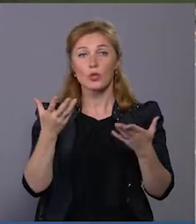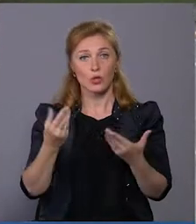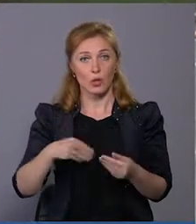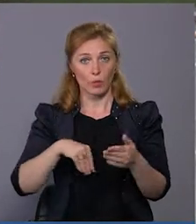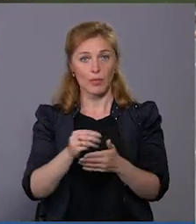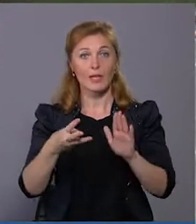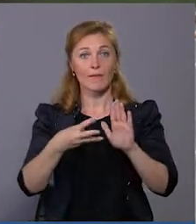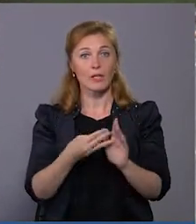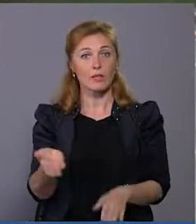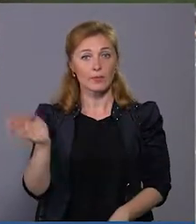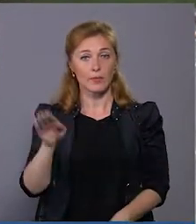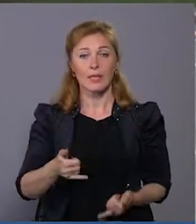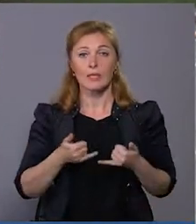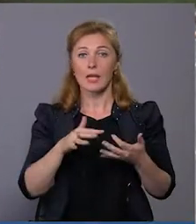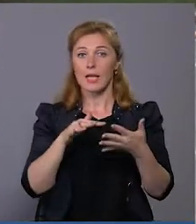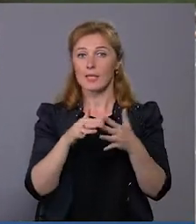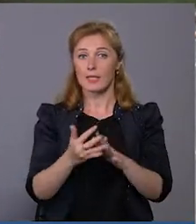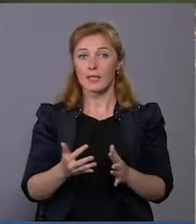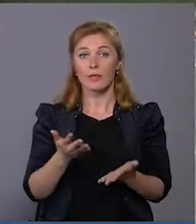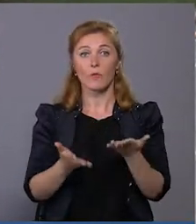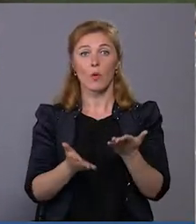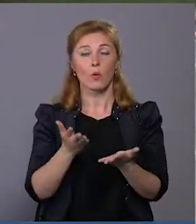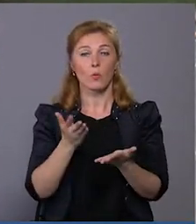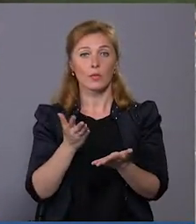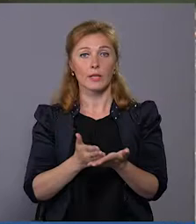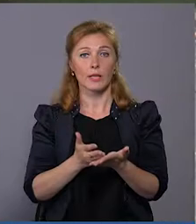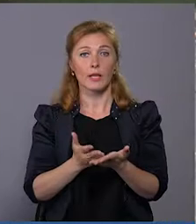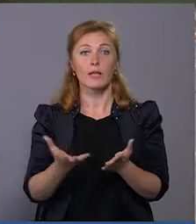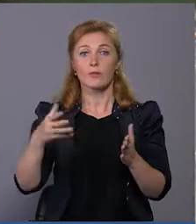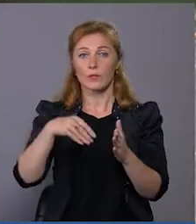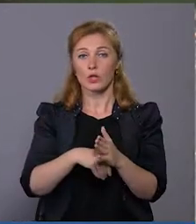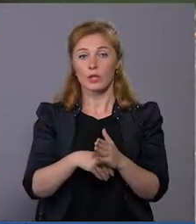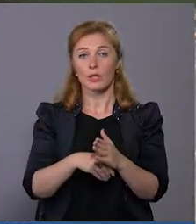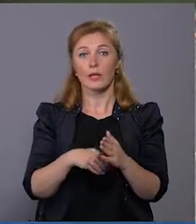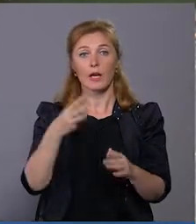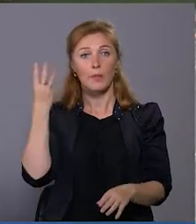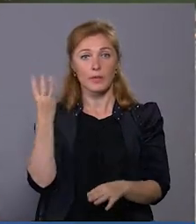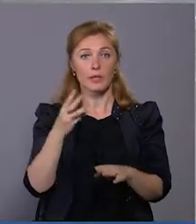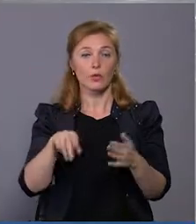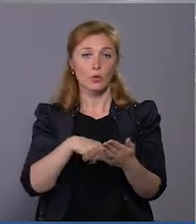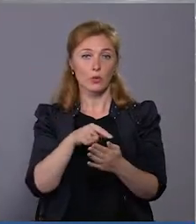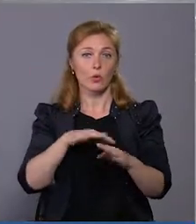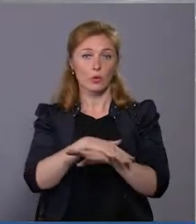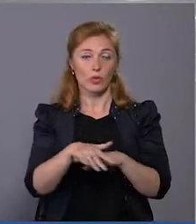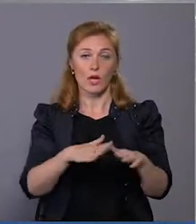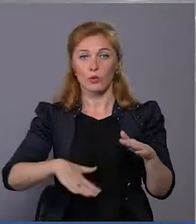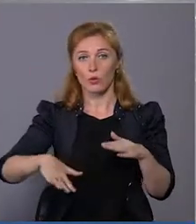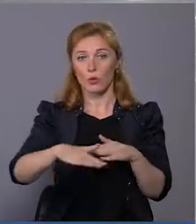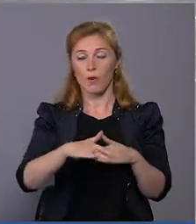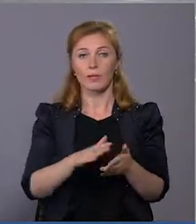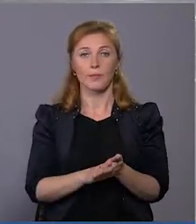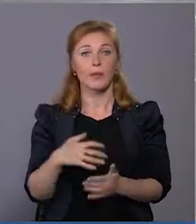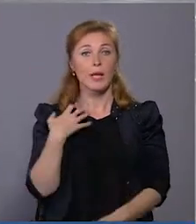смартбордів для сіл, в яких є заклади освіти, які увійшли до складу Хмельницької міської територіальної громади. Найважливіше, що